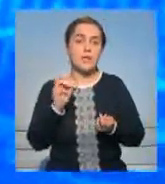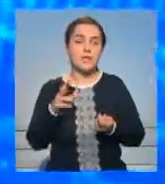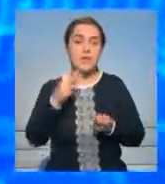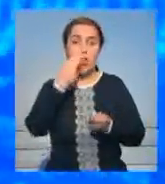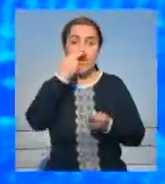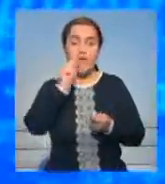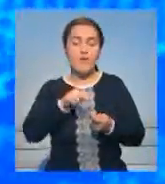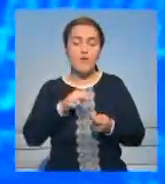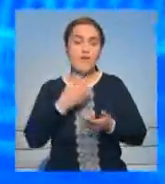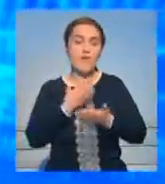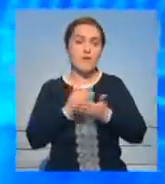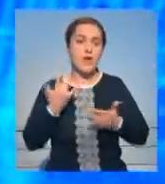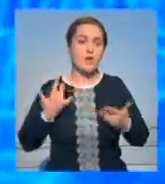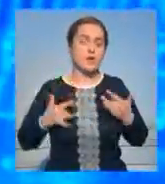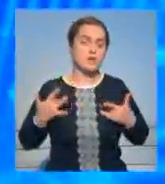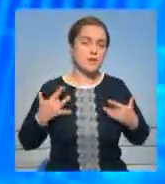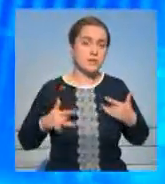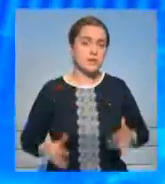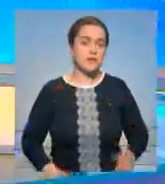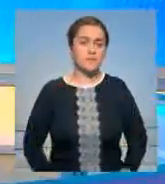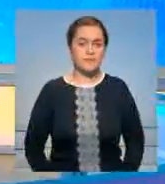обвинения в свой адрес отрицает.